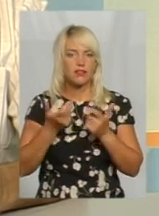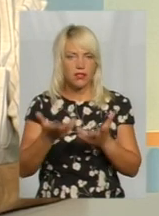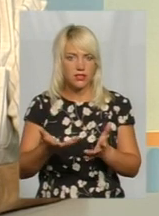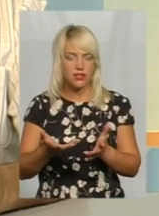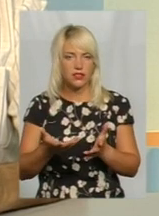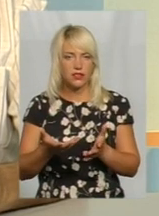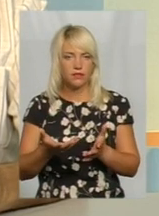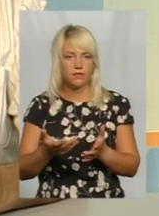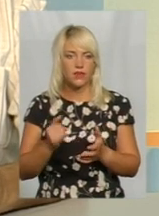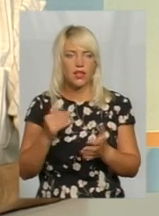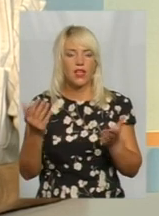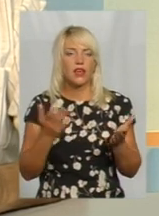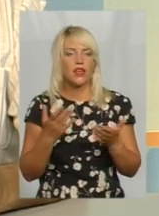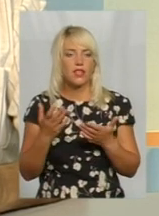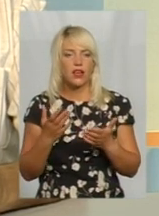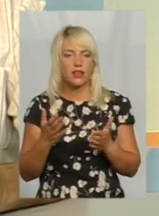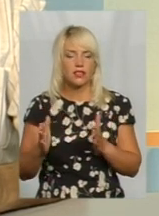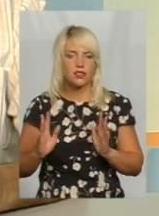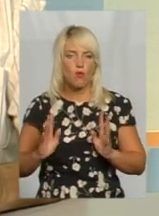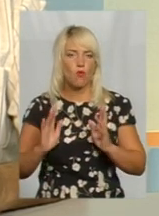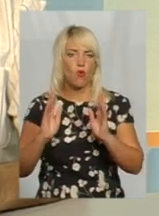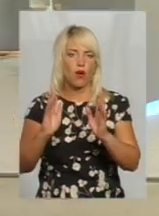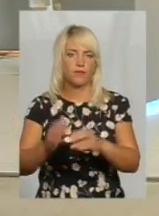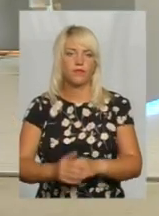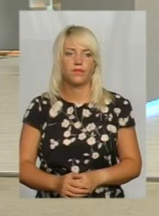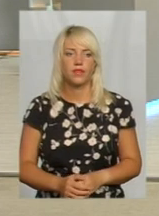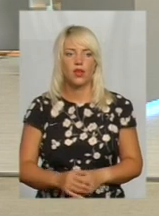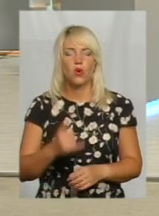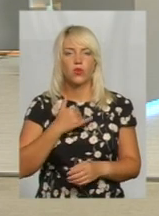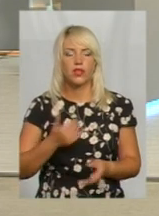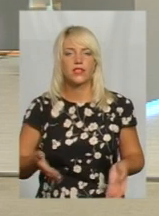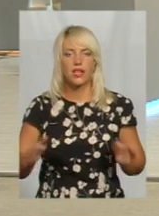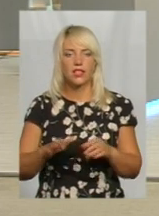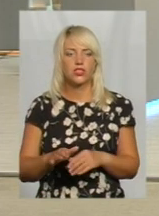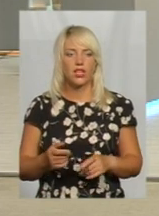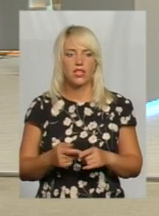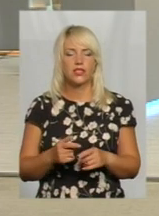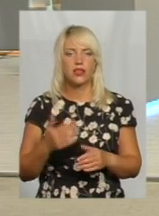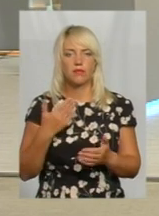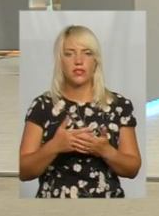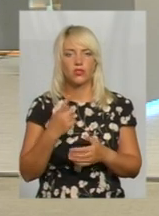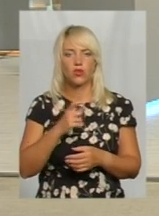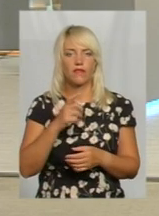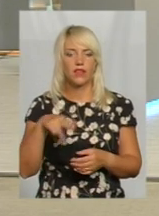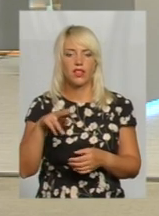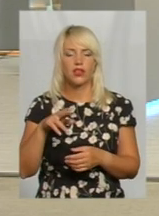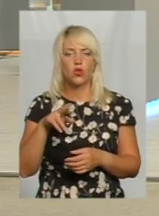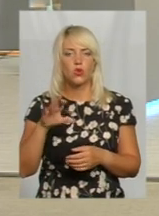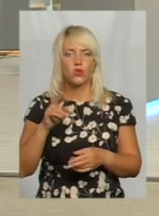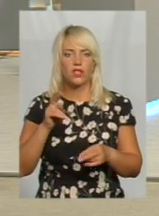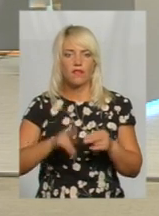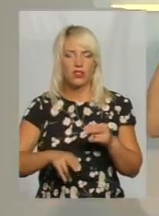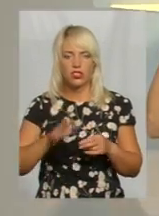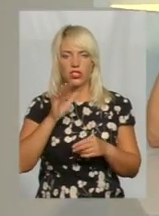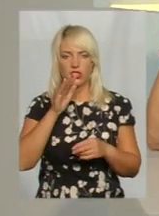яка смуга відведення. У нас залишається буквально близько хвилини до завершення нашого ефірного